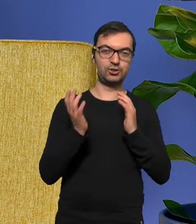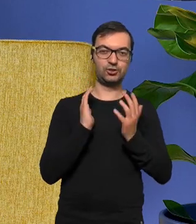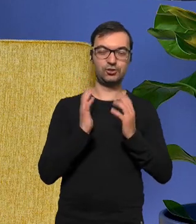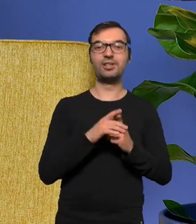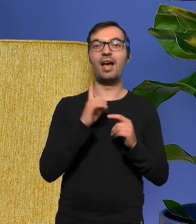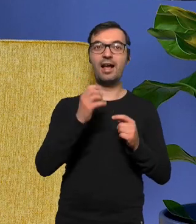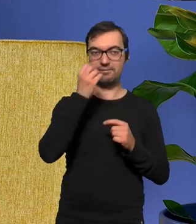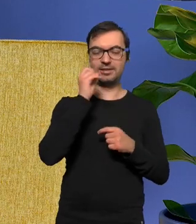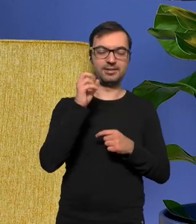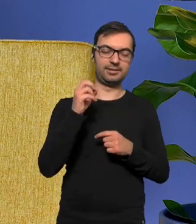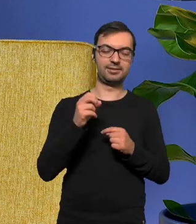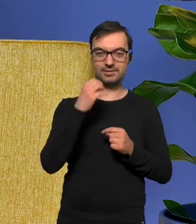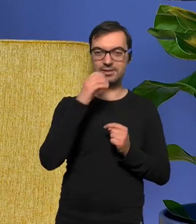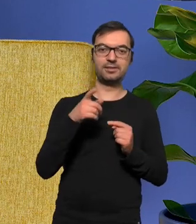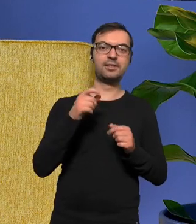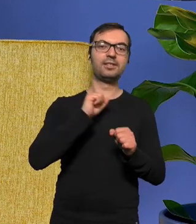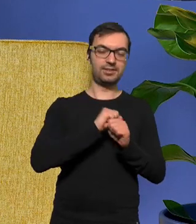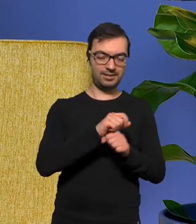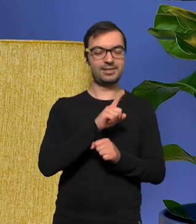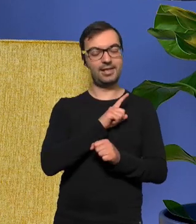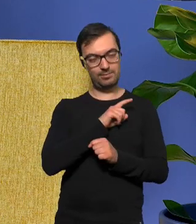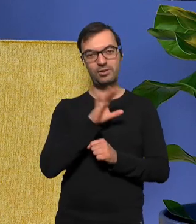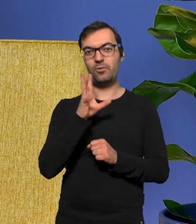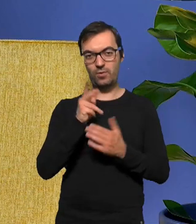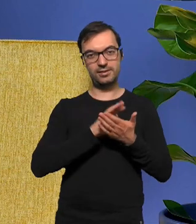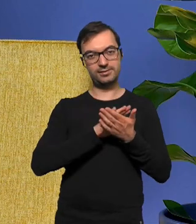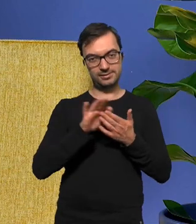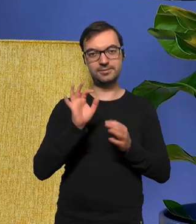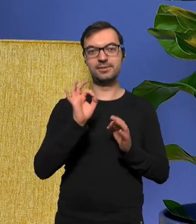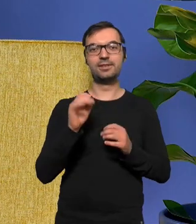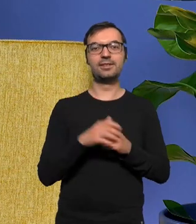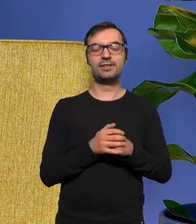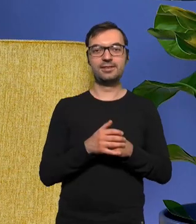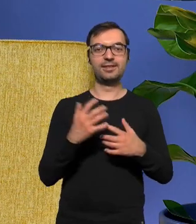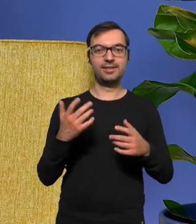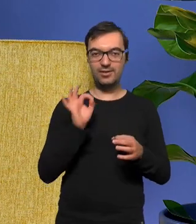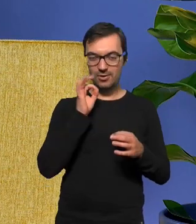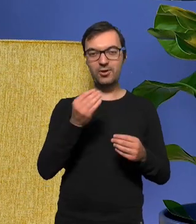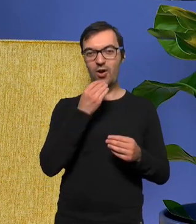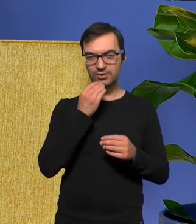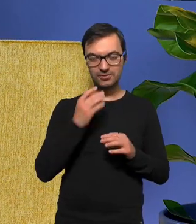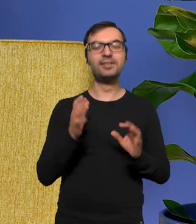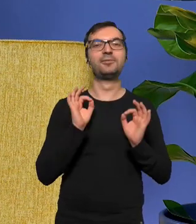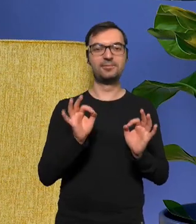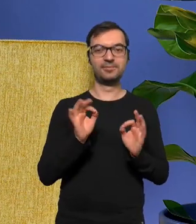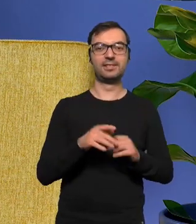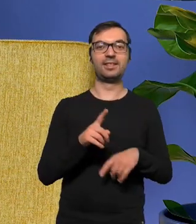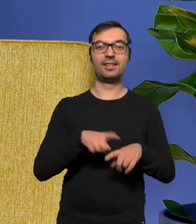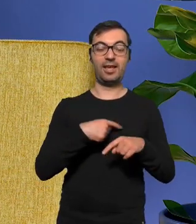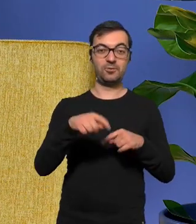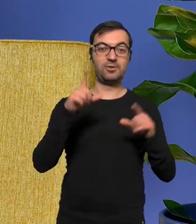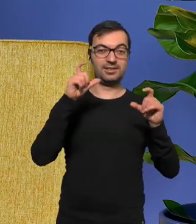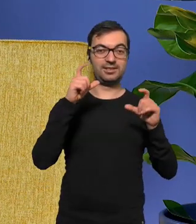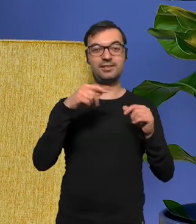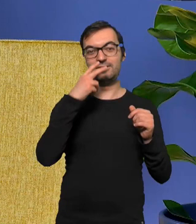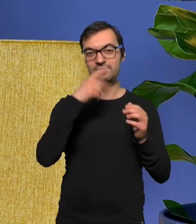kwiaty tak są zadbane są pasą się niedługo na